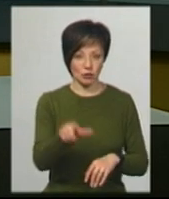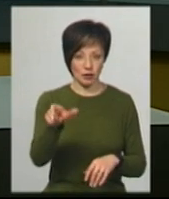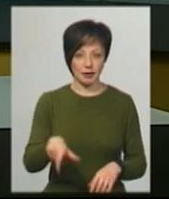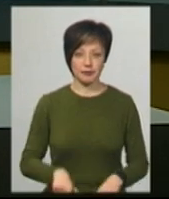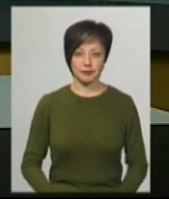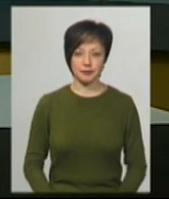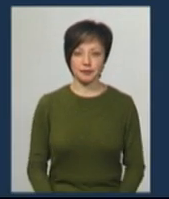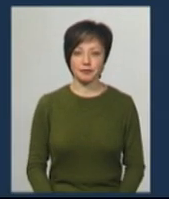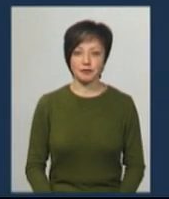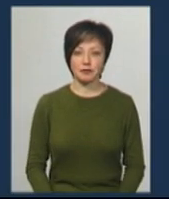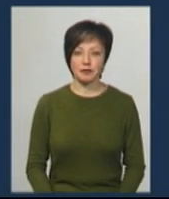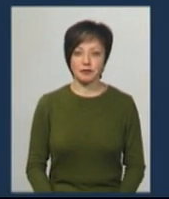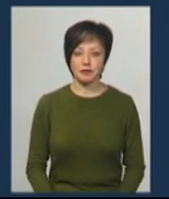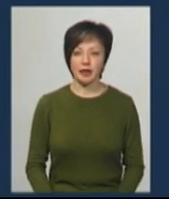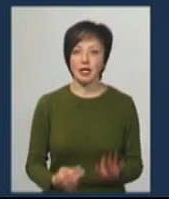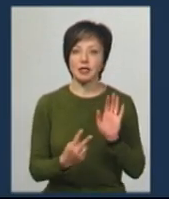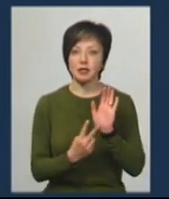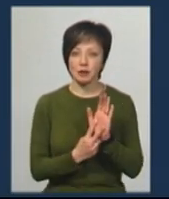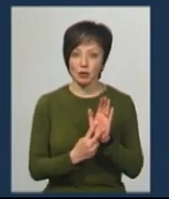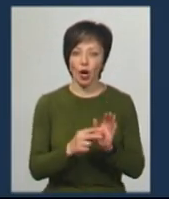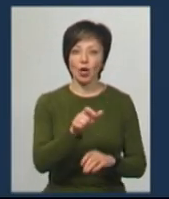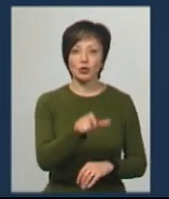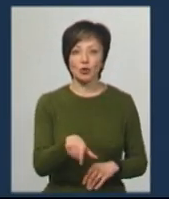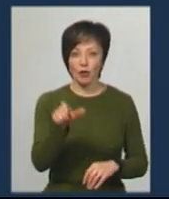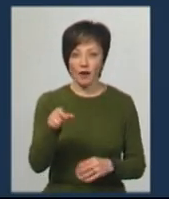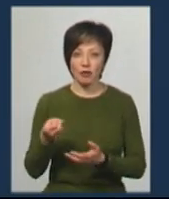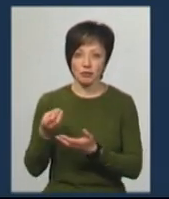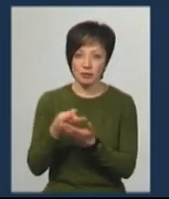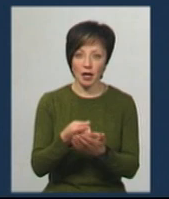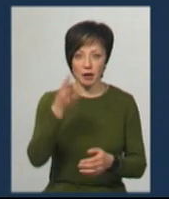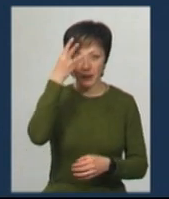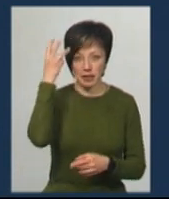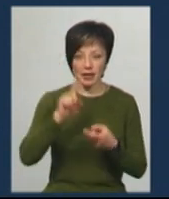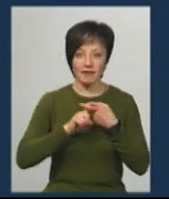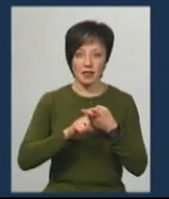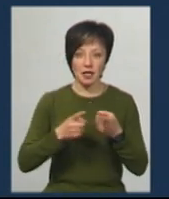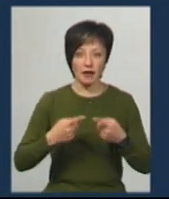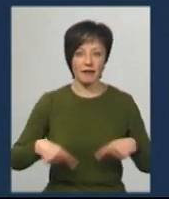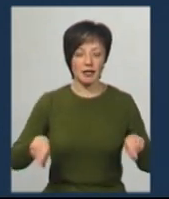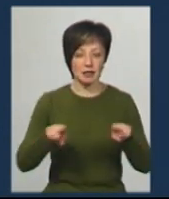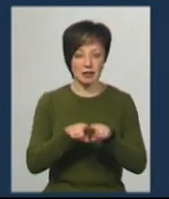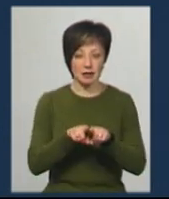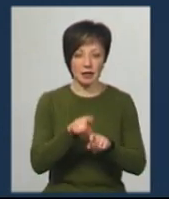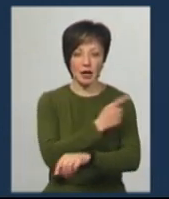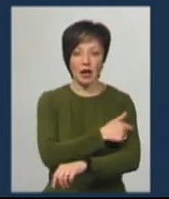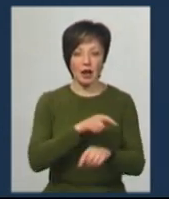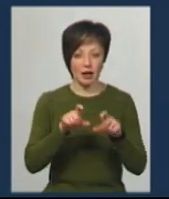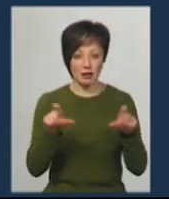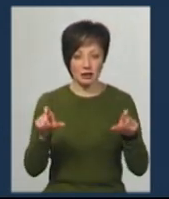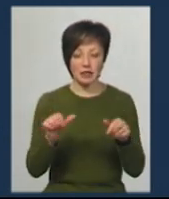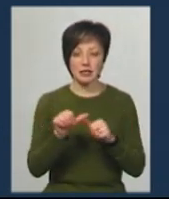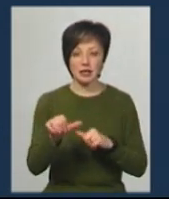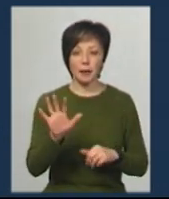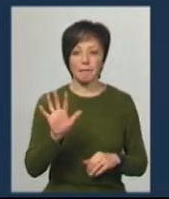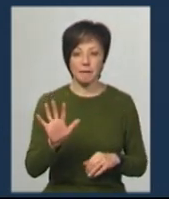Сім чоловік в госпіталізованій хмельницькій інфекційній відділенні, лікарня точніше. З них